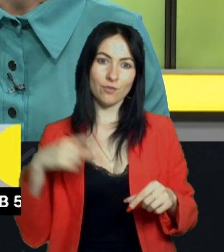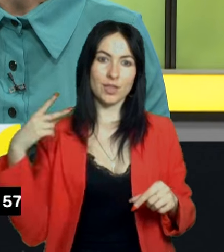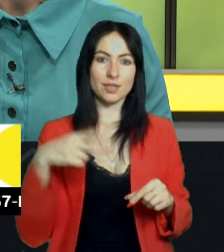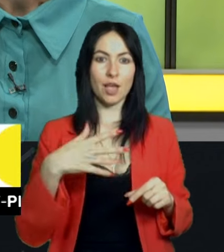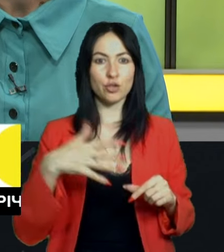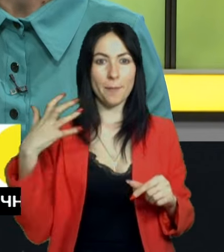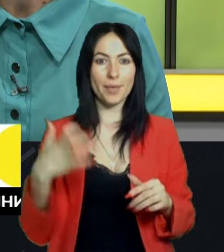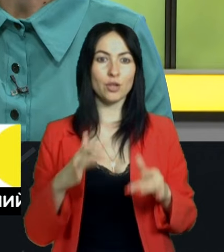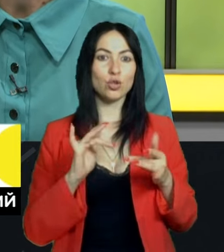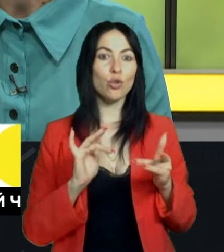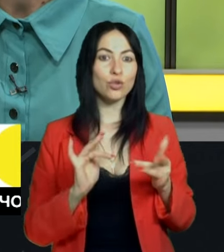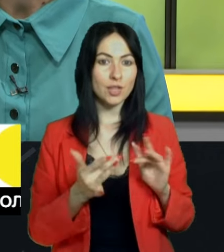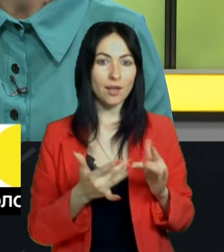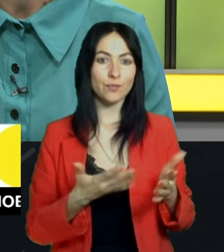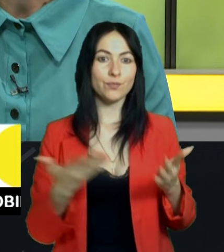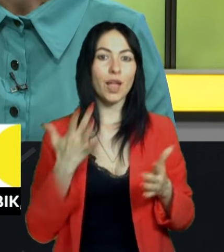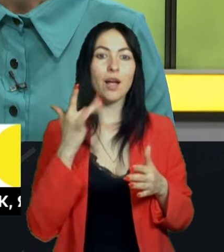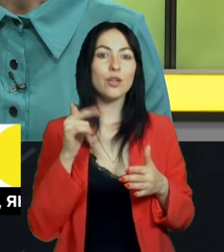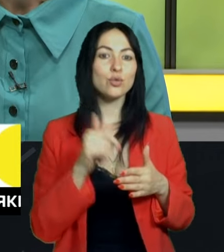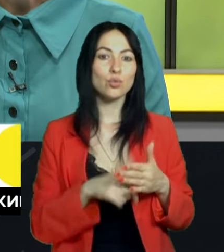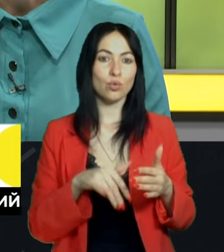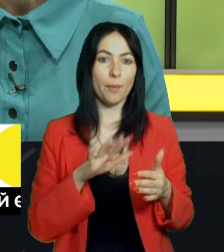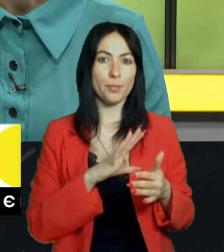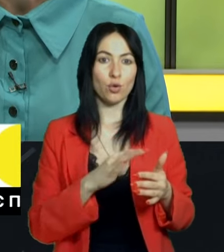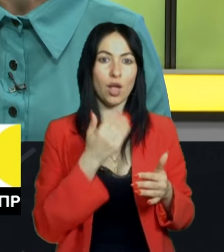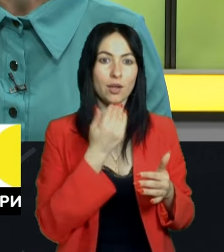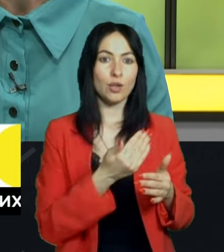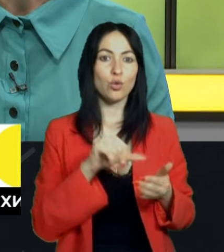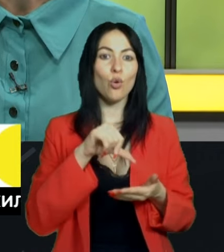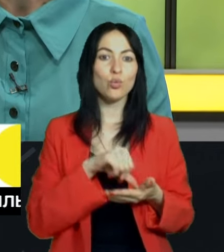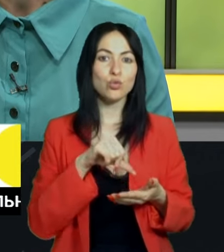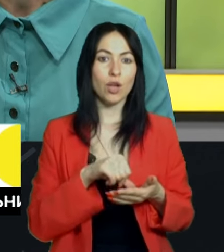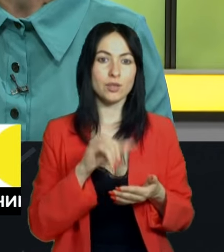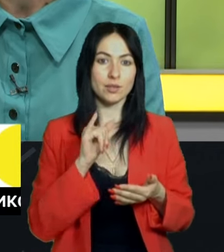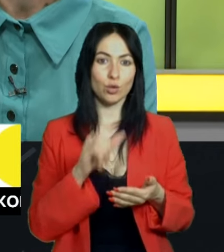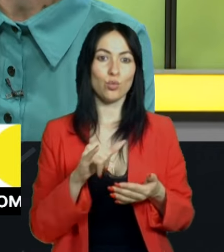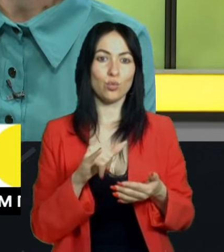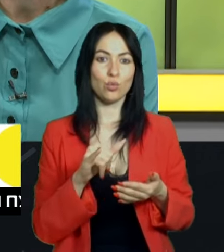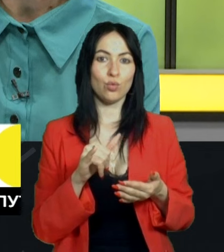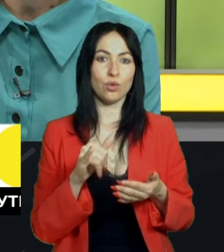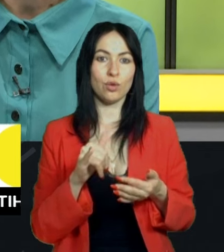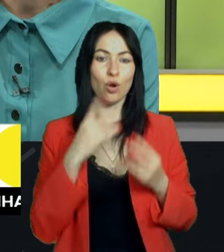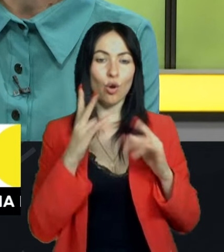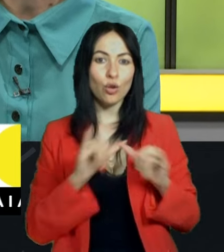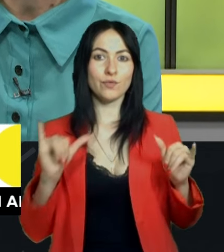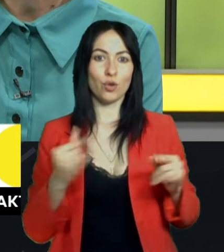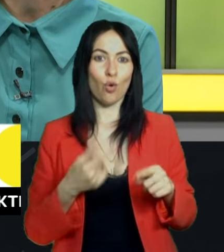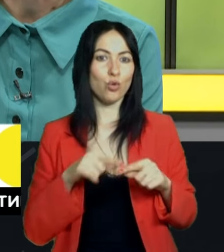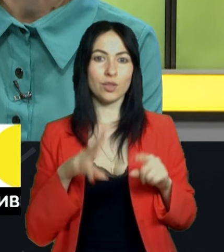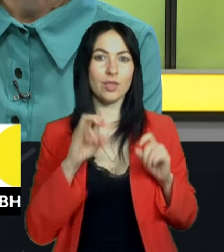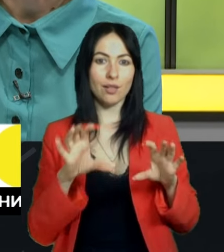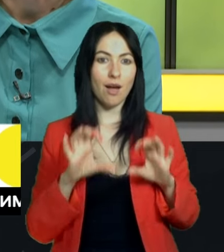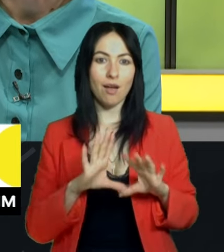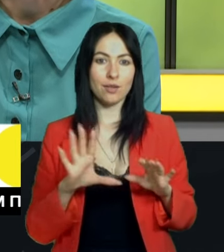Яка суть була їхньої участі у розвитку таких нелегальних онлайн